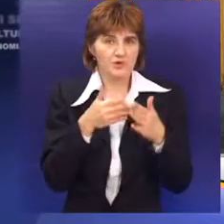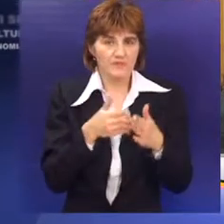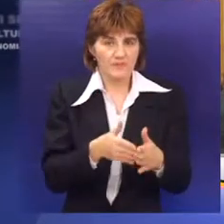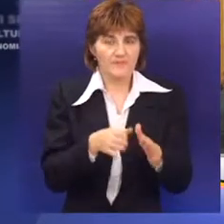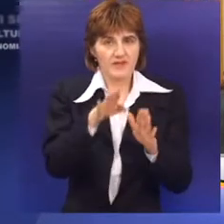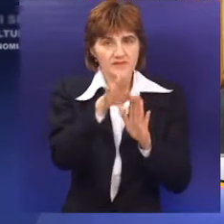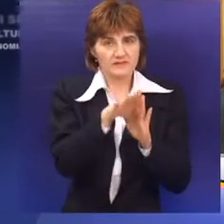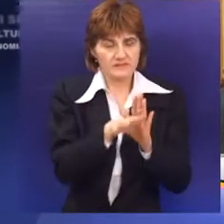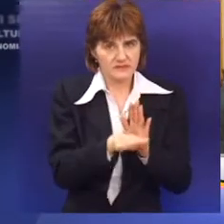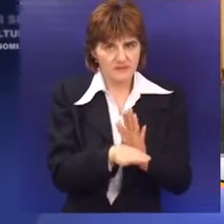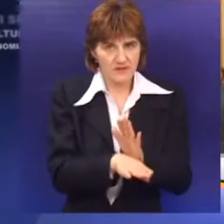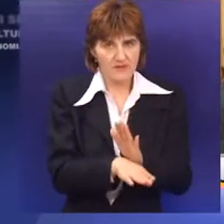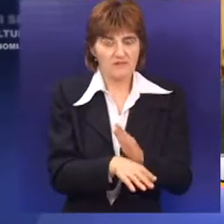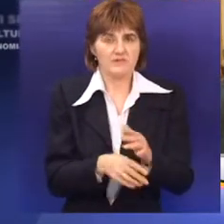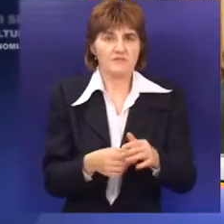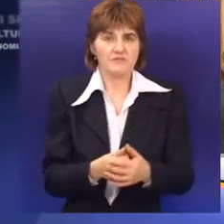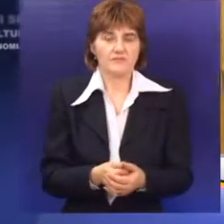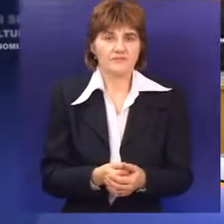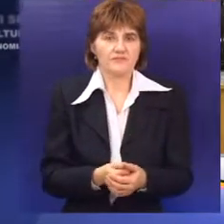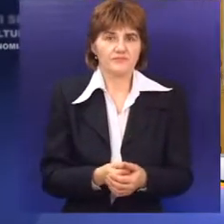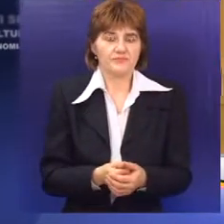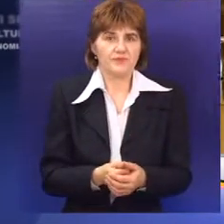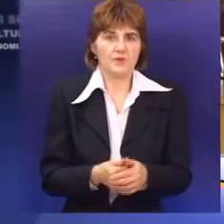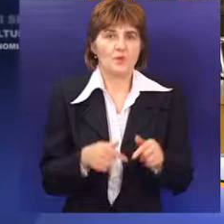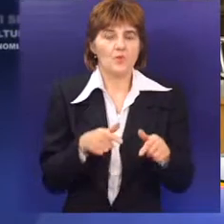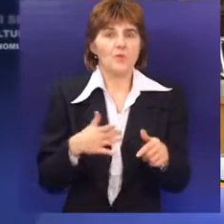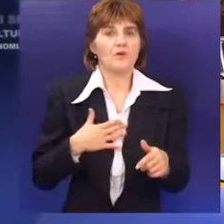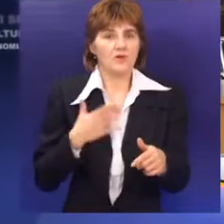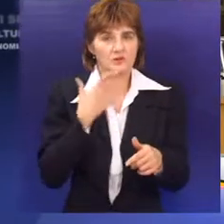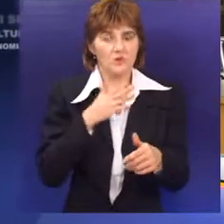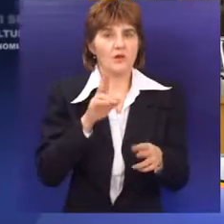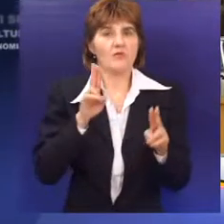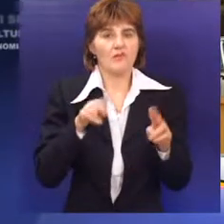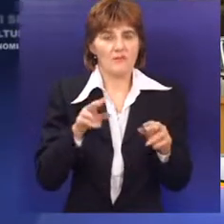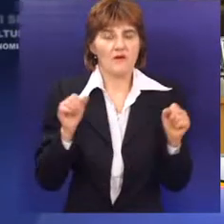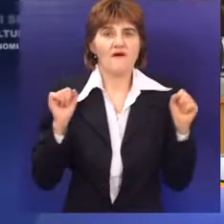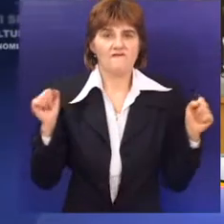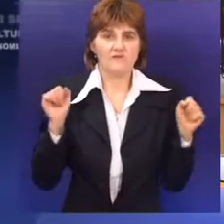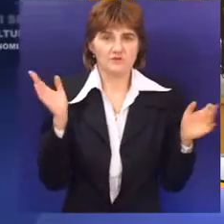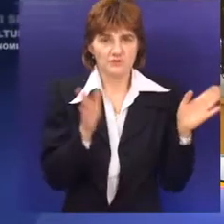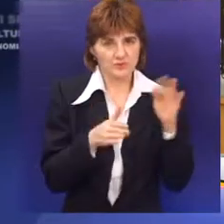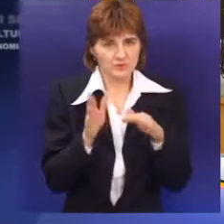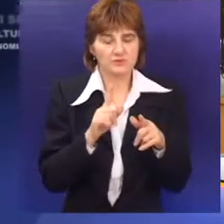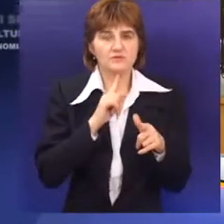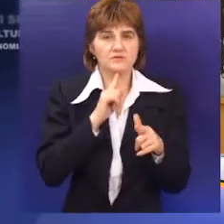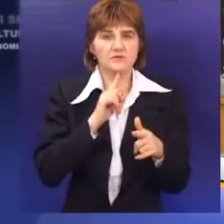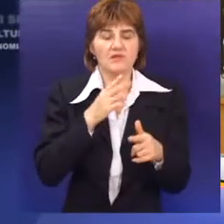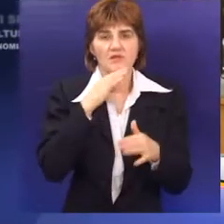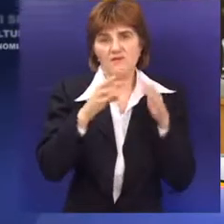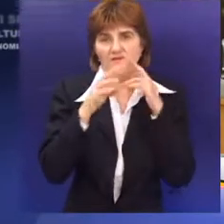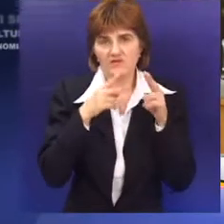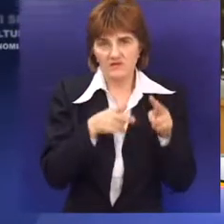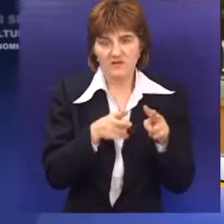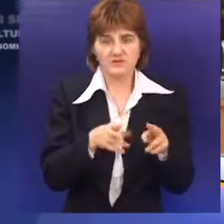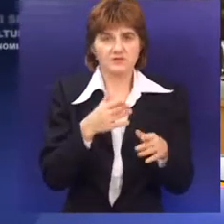ga smanjimo na minimum. U našoj školi ima i fizičkog i psihičkog nasilja, to je